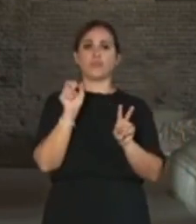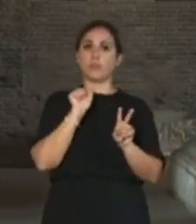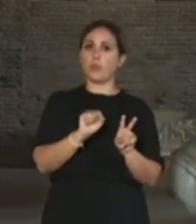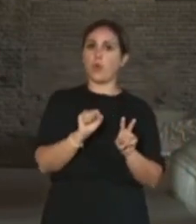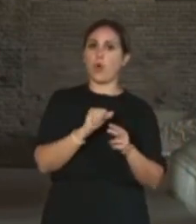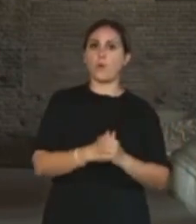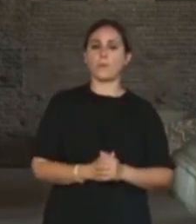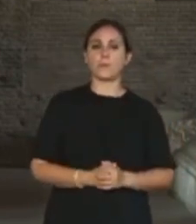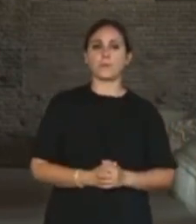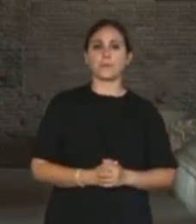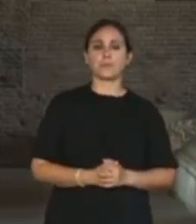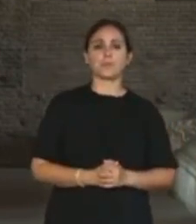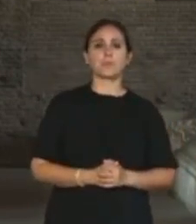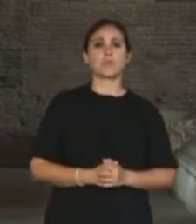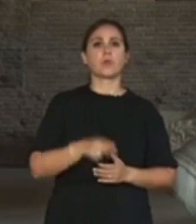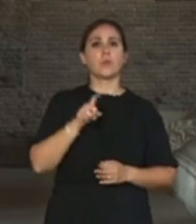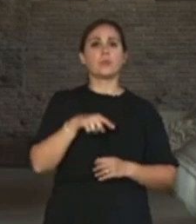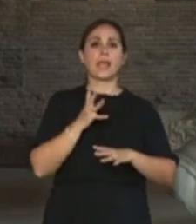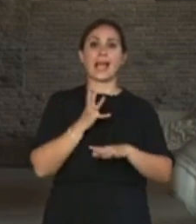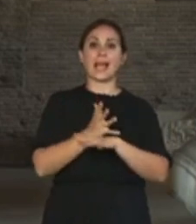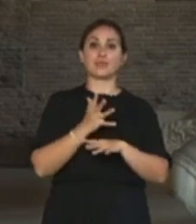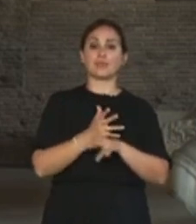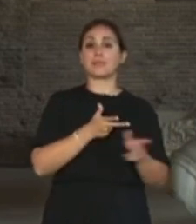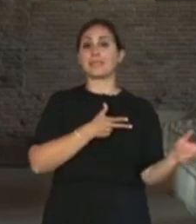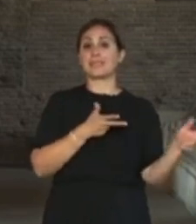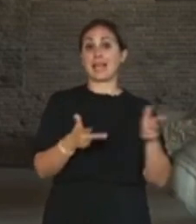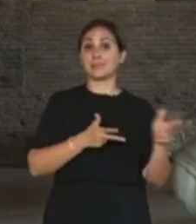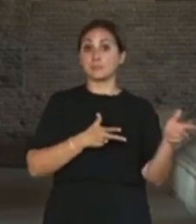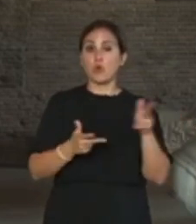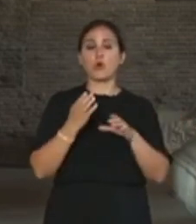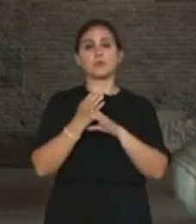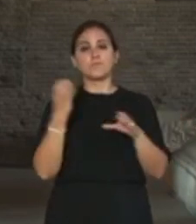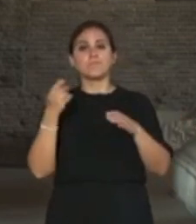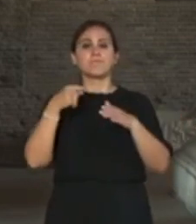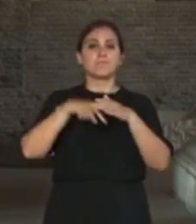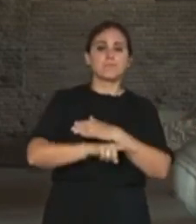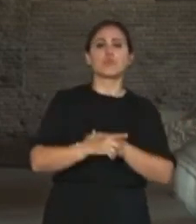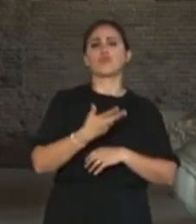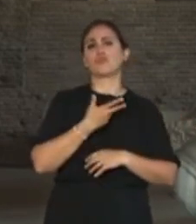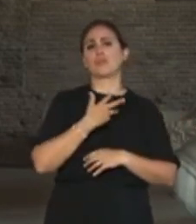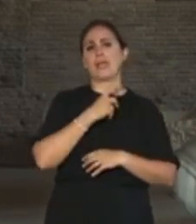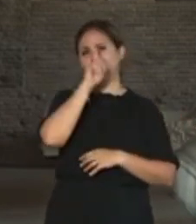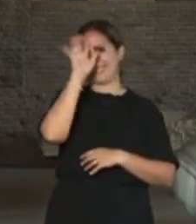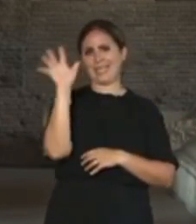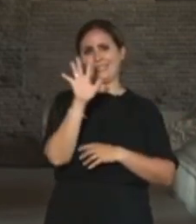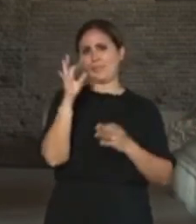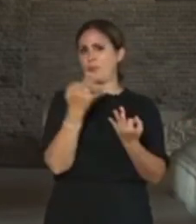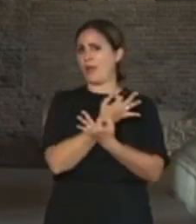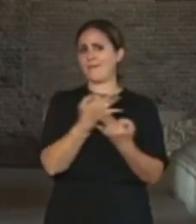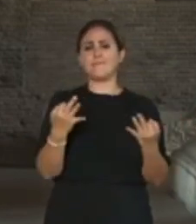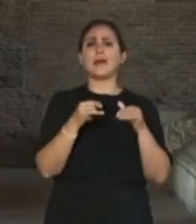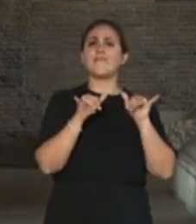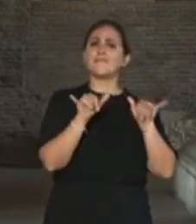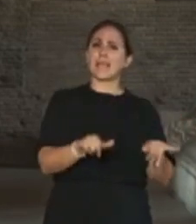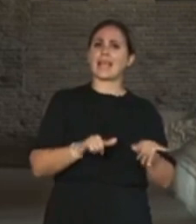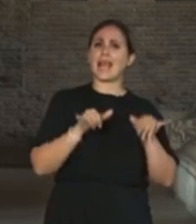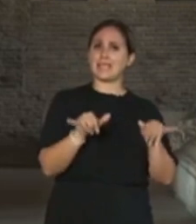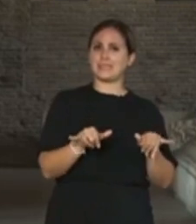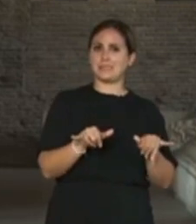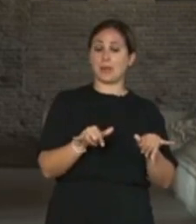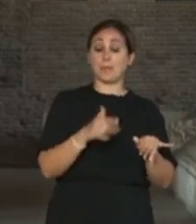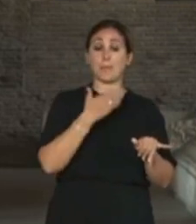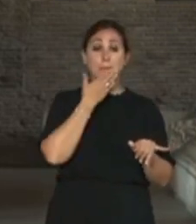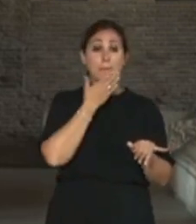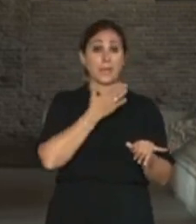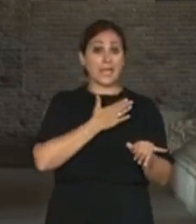nei mezzi pubblici abbiamo un ottimo esempio che è quello di Venezia e secondo me tutti